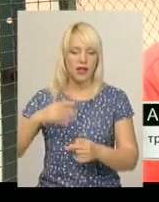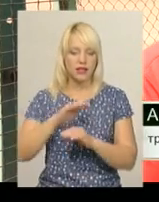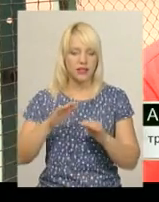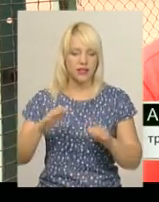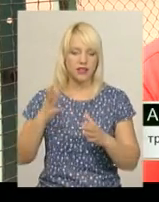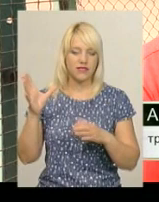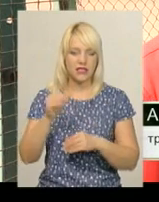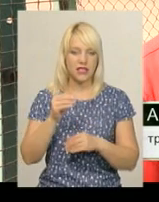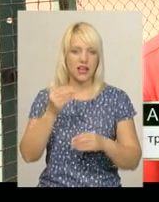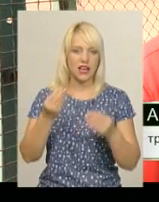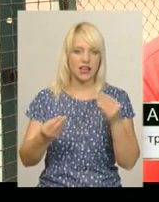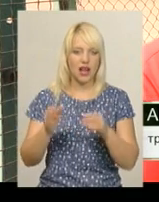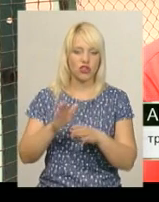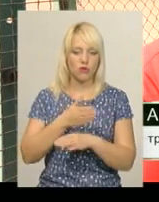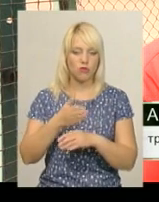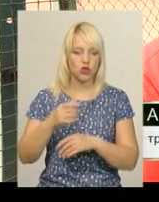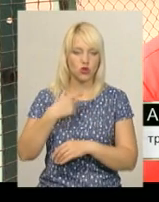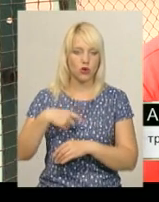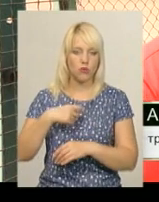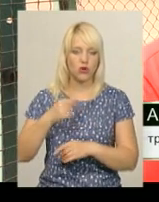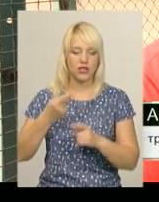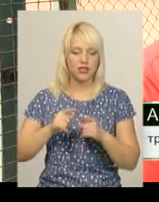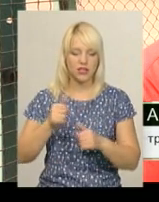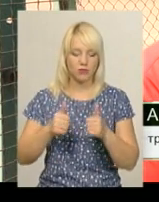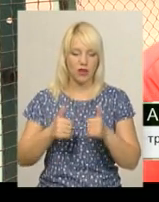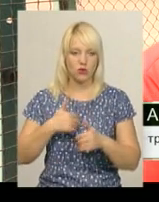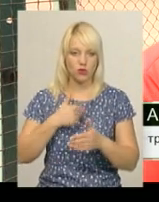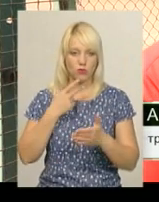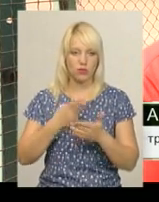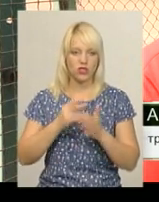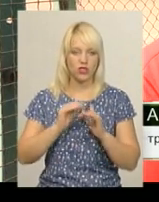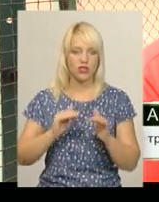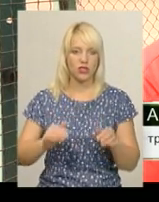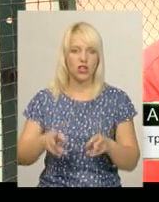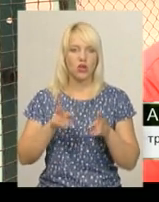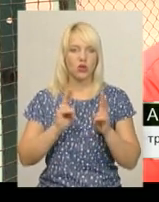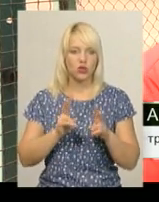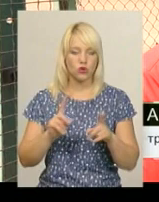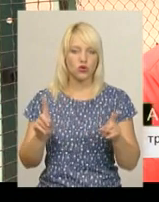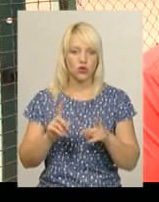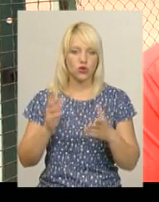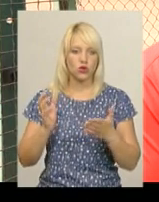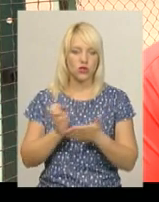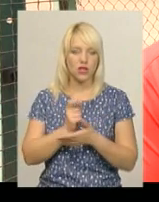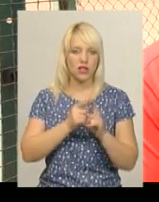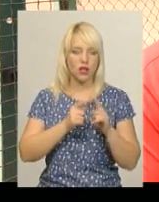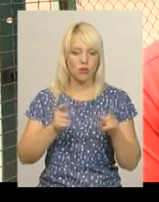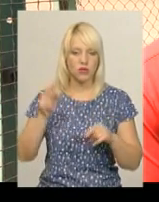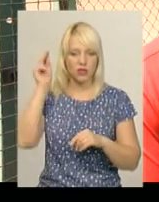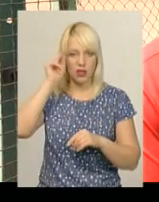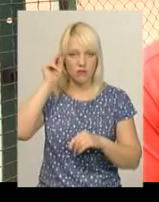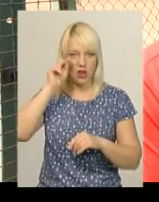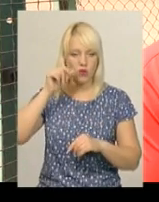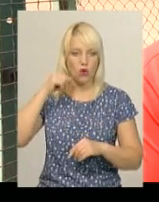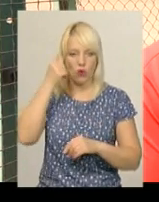собою. я на цих змаганнях хочу побачити дітей, хто що досяг на протязі навчального року.